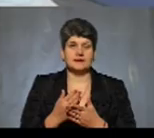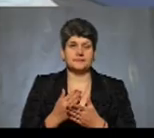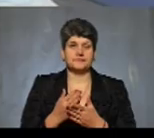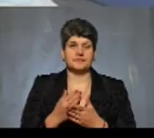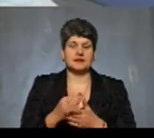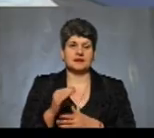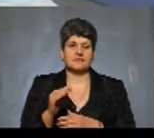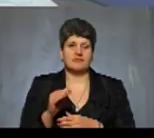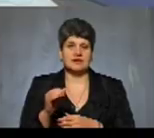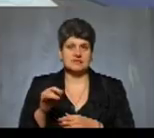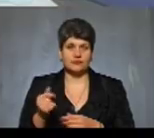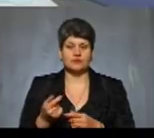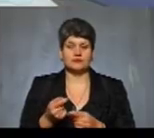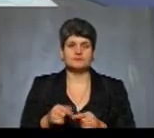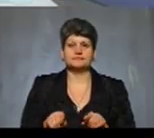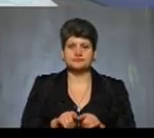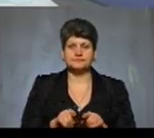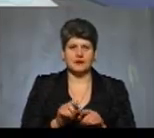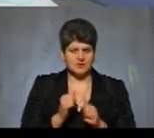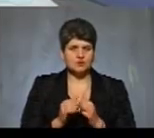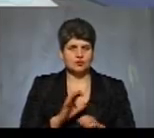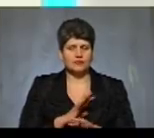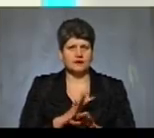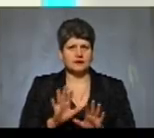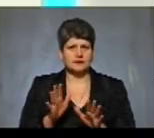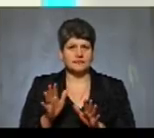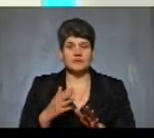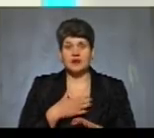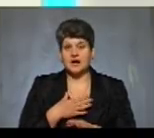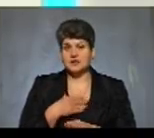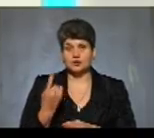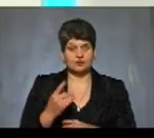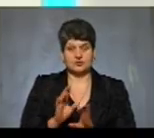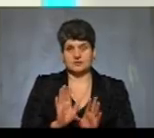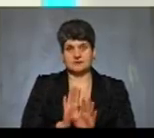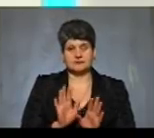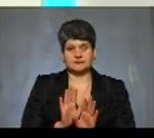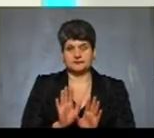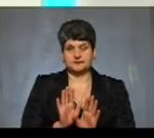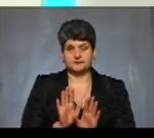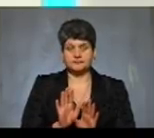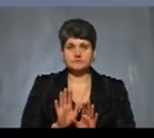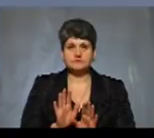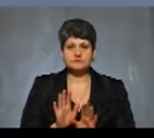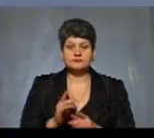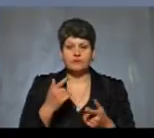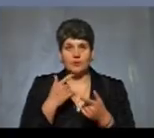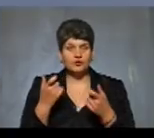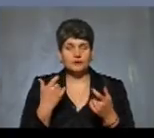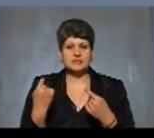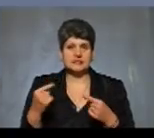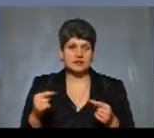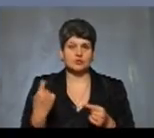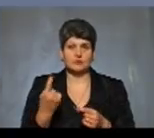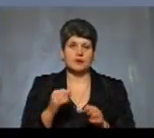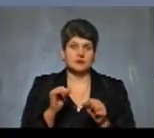такі звернення взагалі було? Однозначно. Часто вони трапляються? Ну, по нашій області – ні. Тобто, повідомлення з інших областей можуть бути,